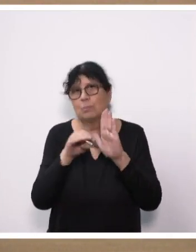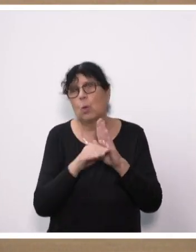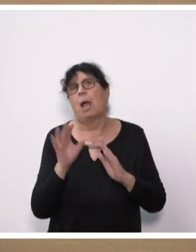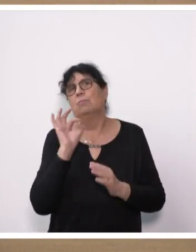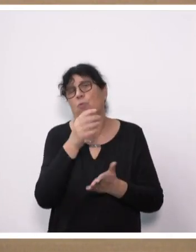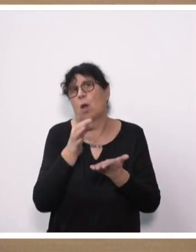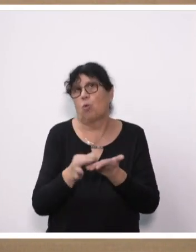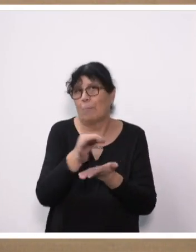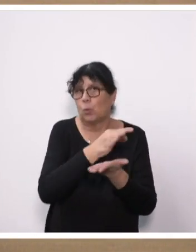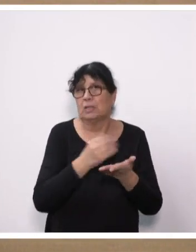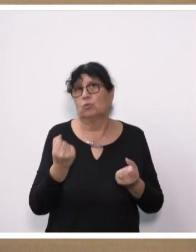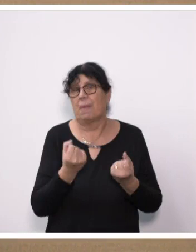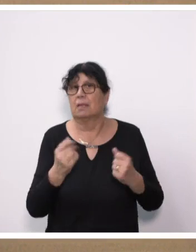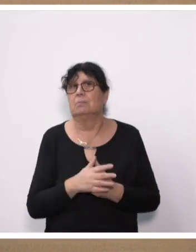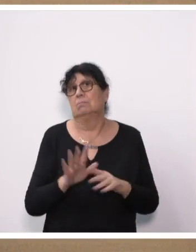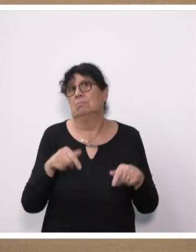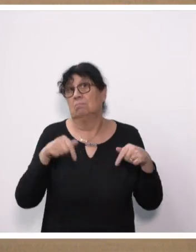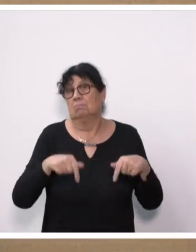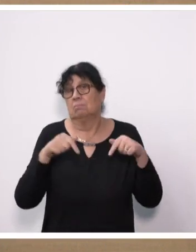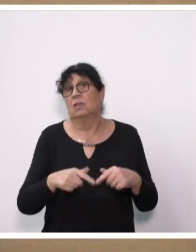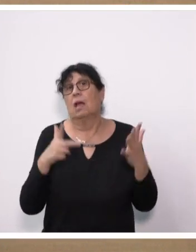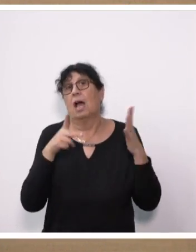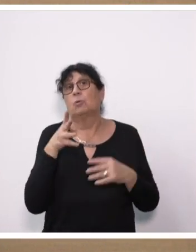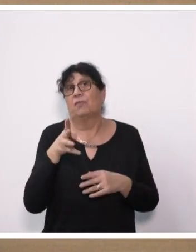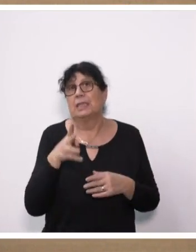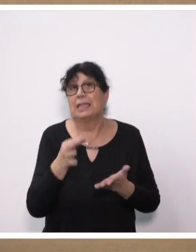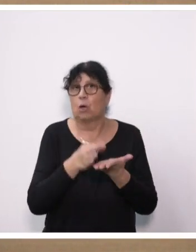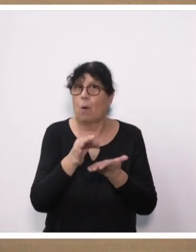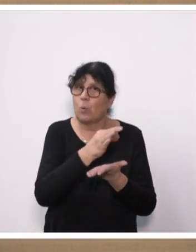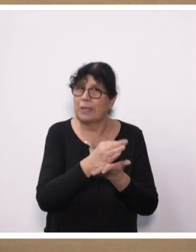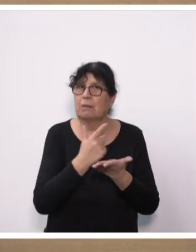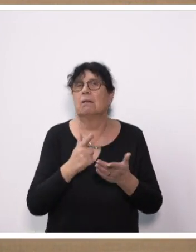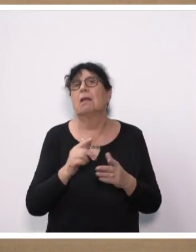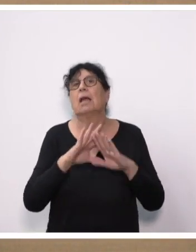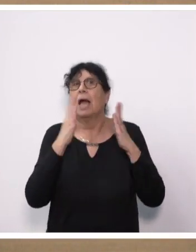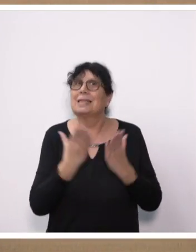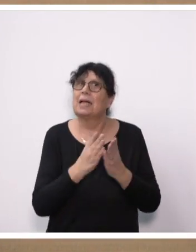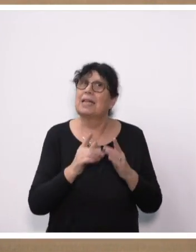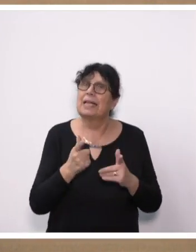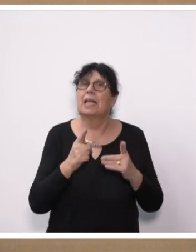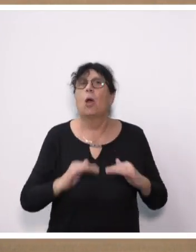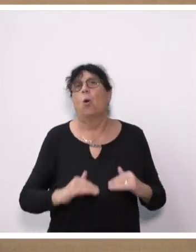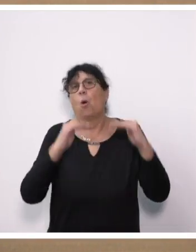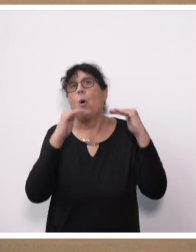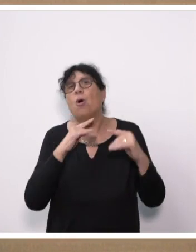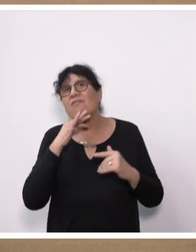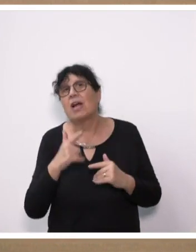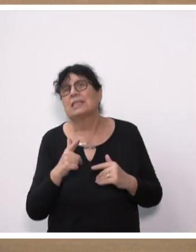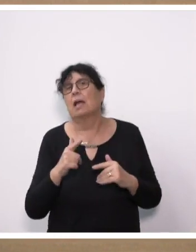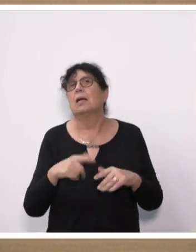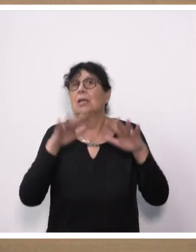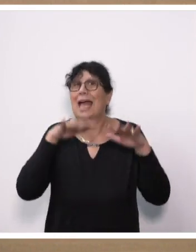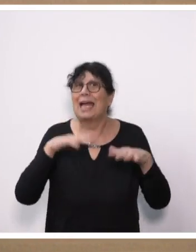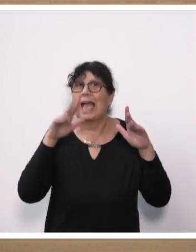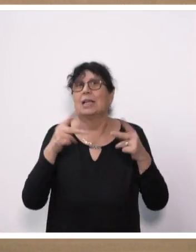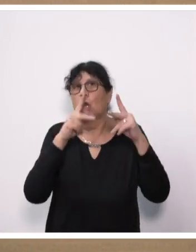aufzuerlegen. Mittlerweile haben 48 Kommunen ein ganzheitliches Hochwasser und Starkregenvorsorgekonzept erstellt